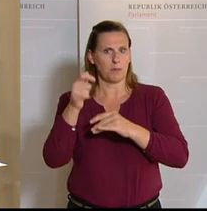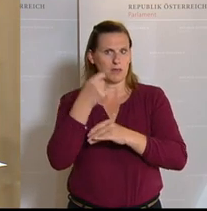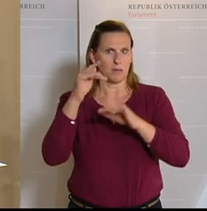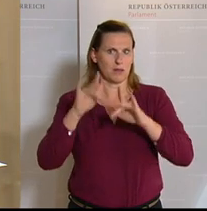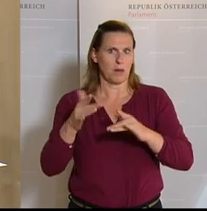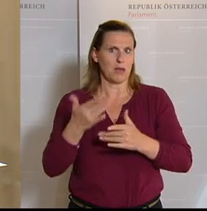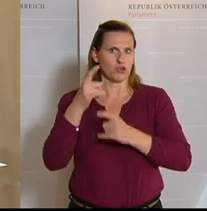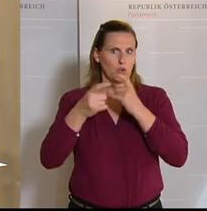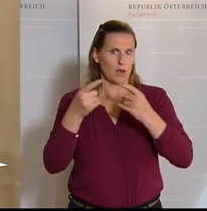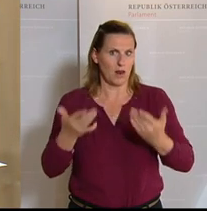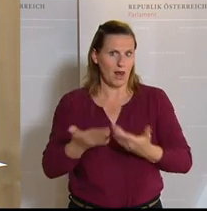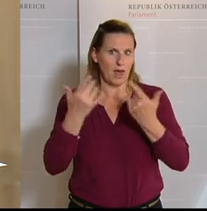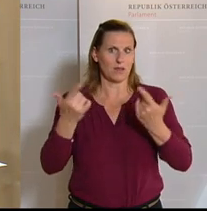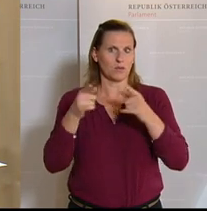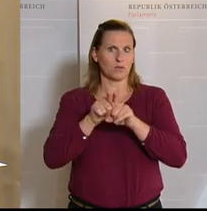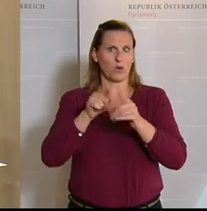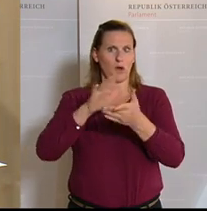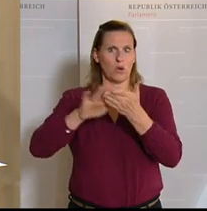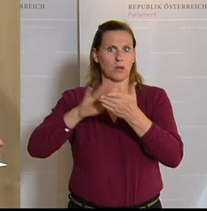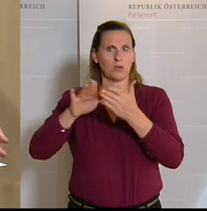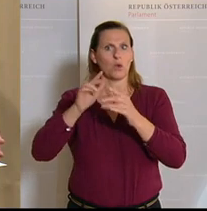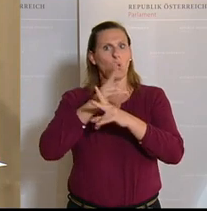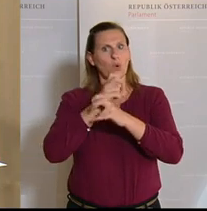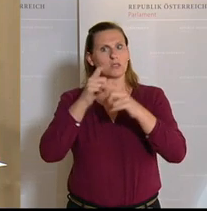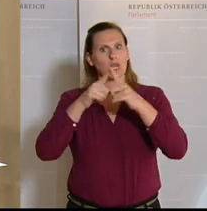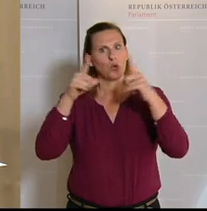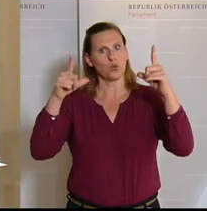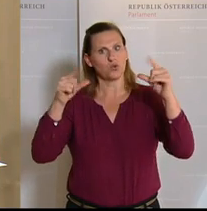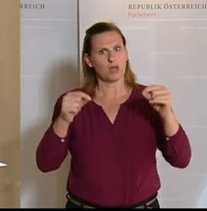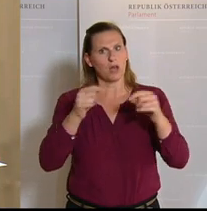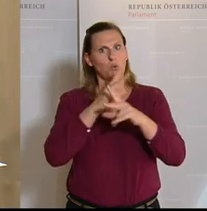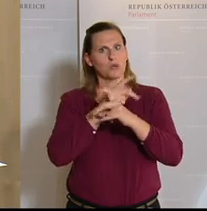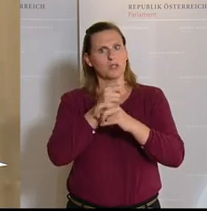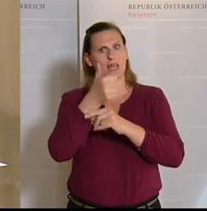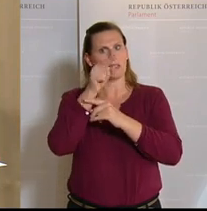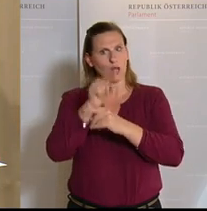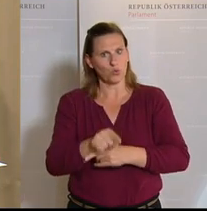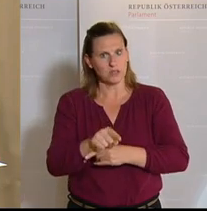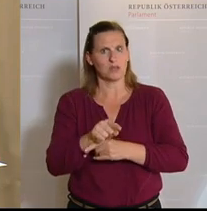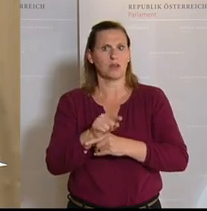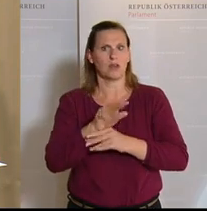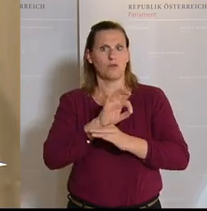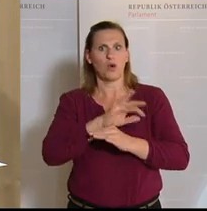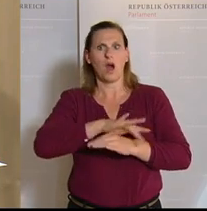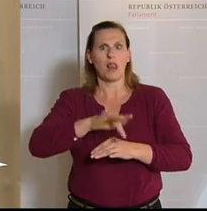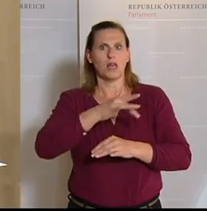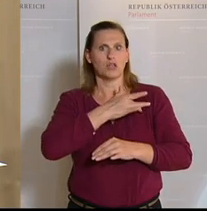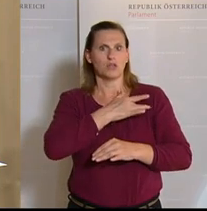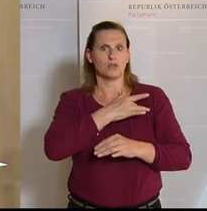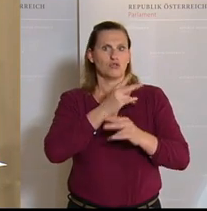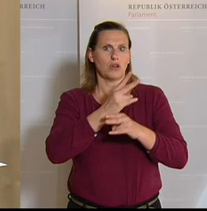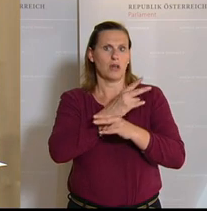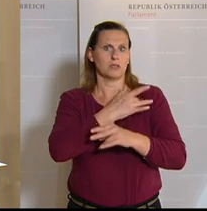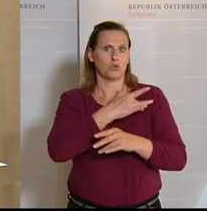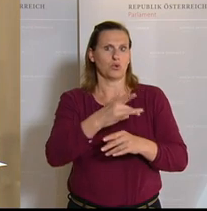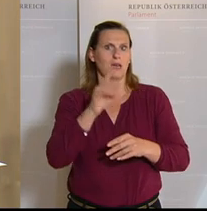und Ausgabe von Österreich-Gutscheinen den Österreich-Tausender für jeden österreichischen Staatsbürger. Klubobmann Kickl hat